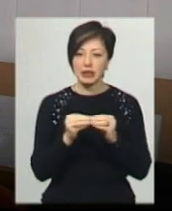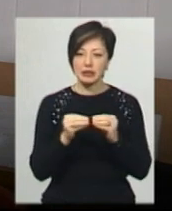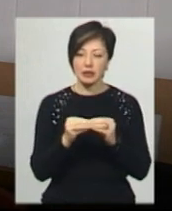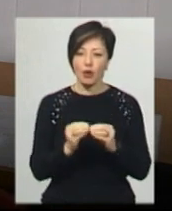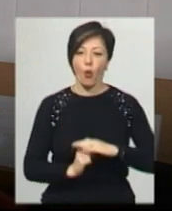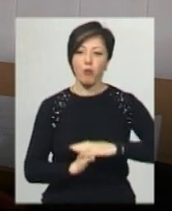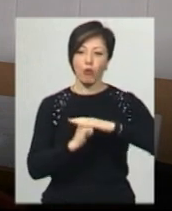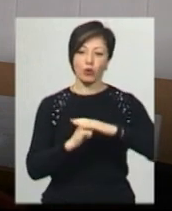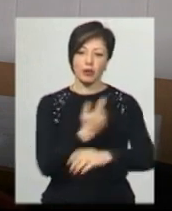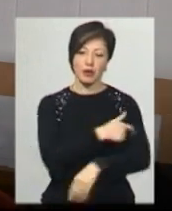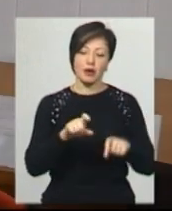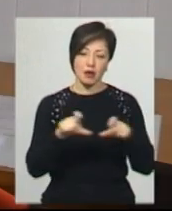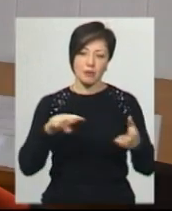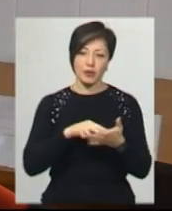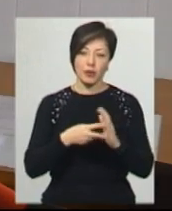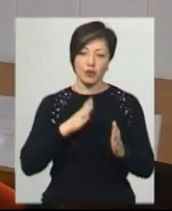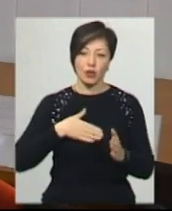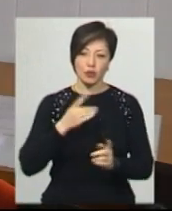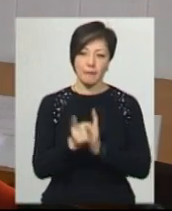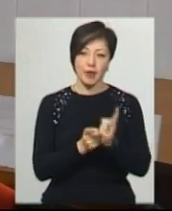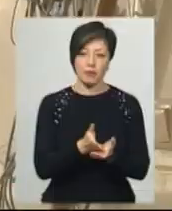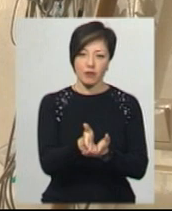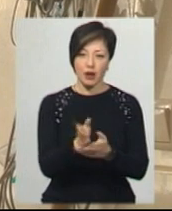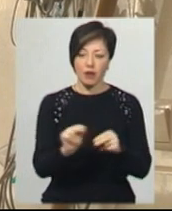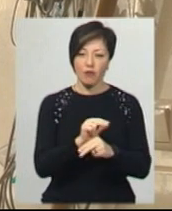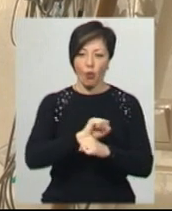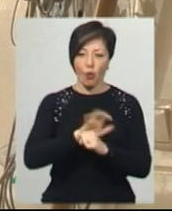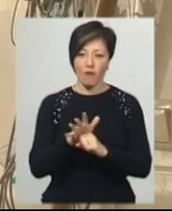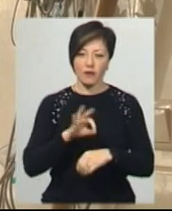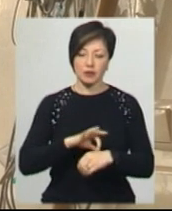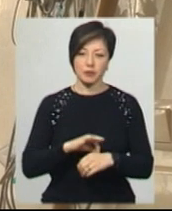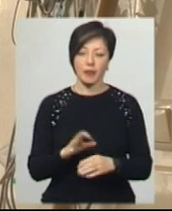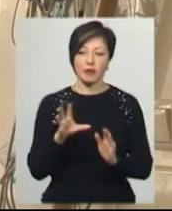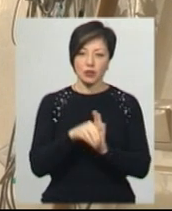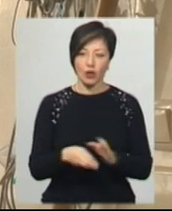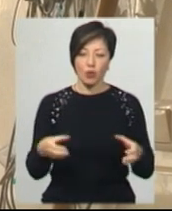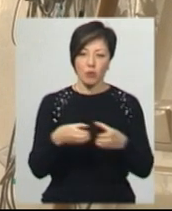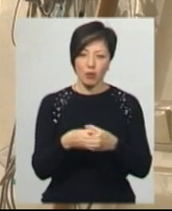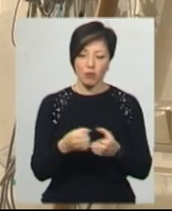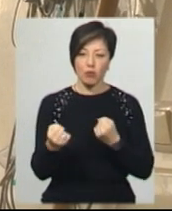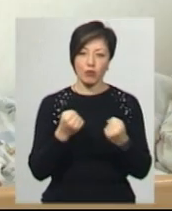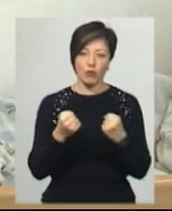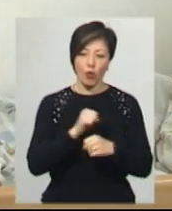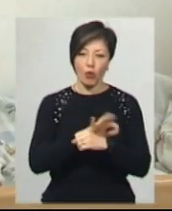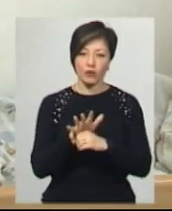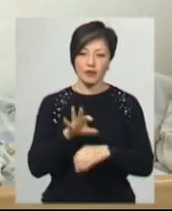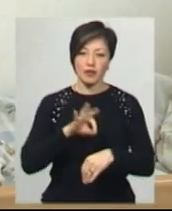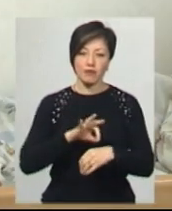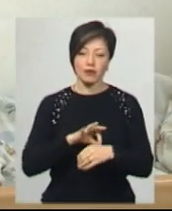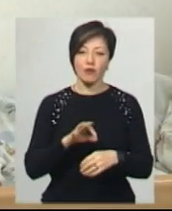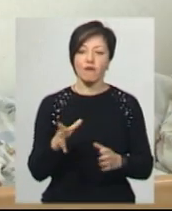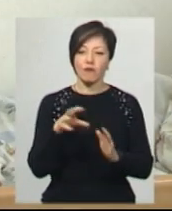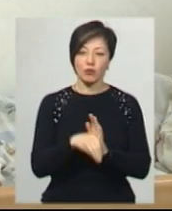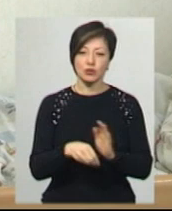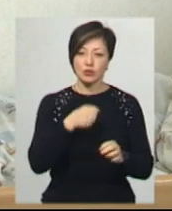які передбачені нашим планом перепрофільування при лікуванні в ковіді. До складу членів обласного штабу по боротьбі з коронавірусною інфекцією входить